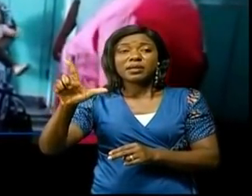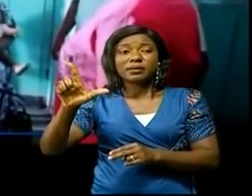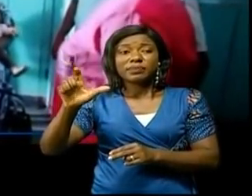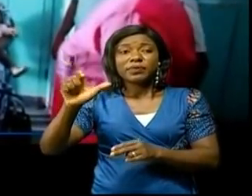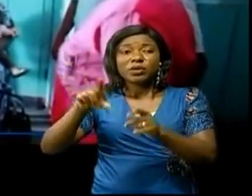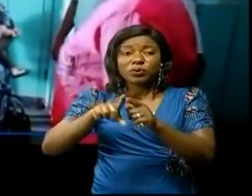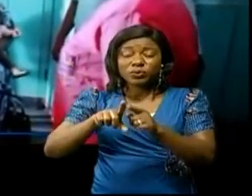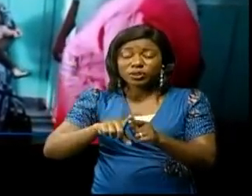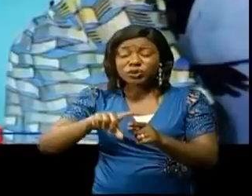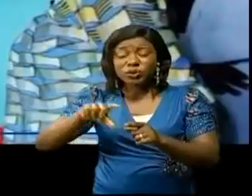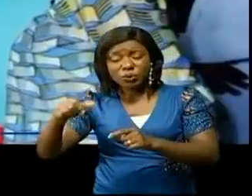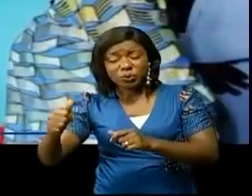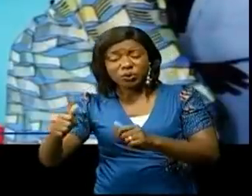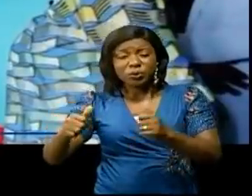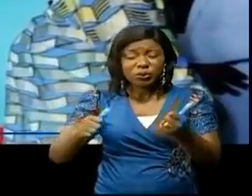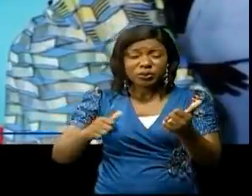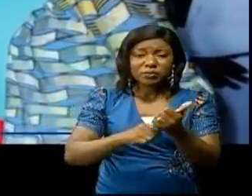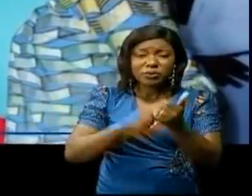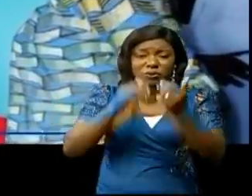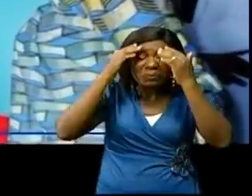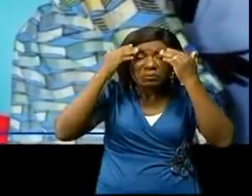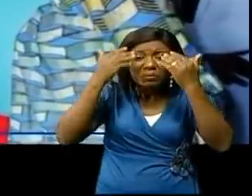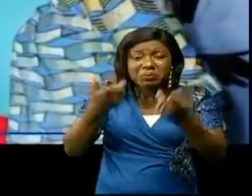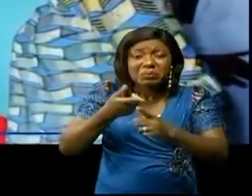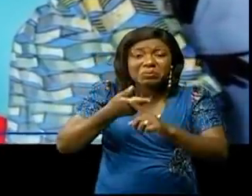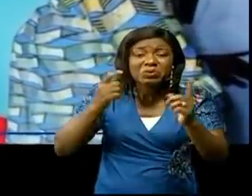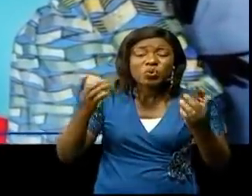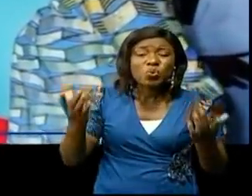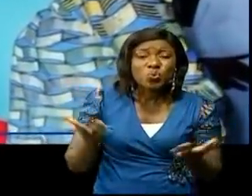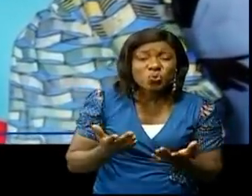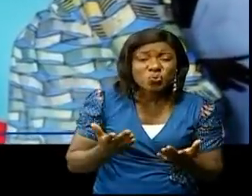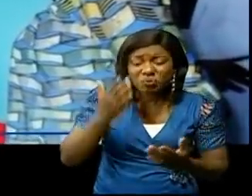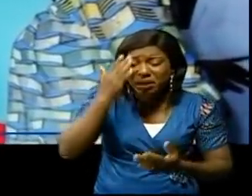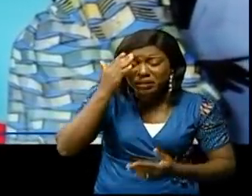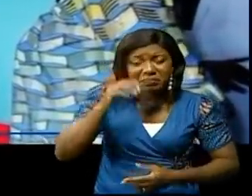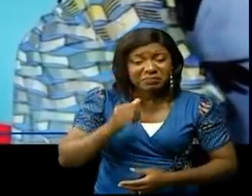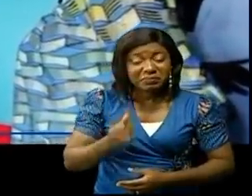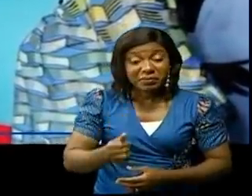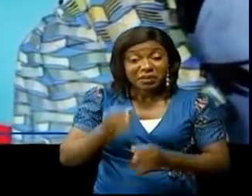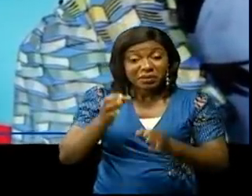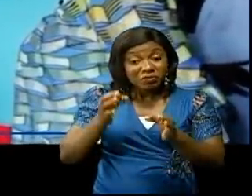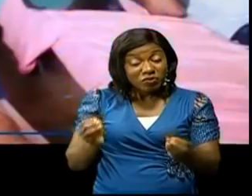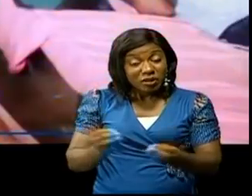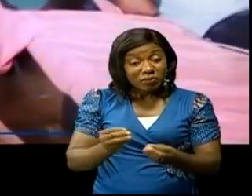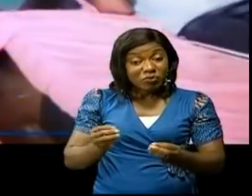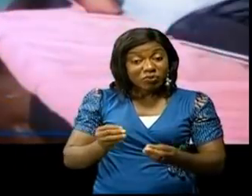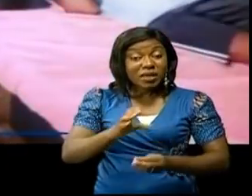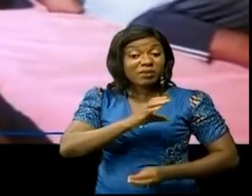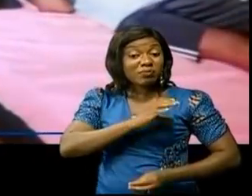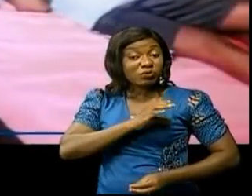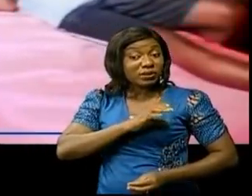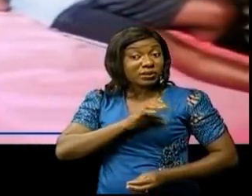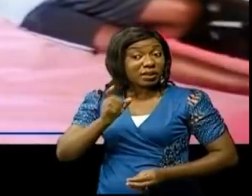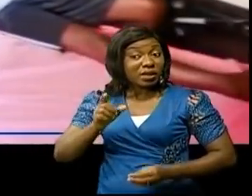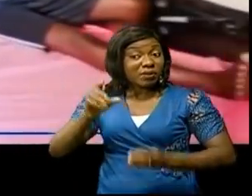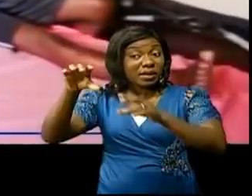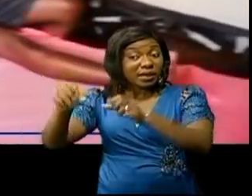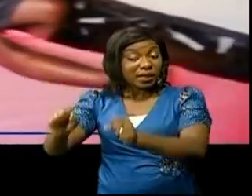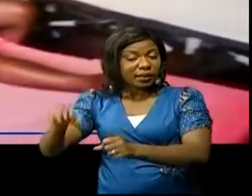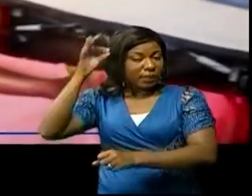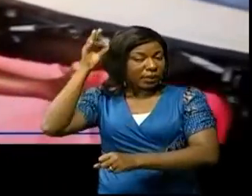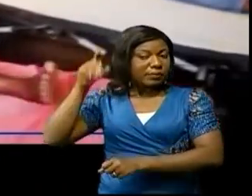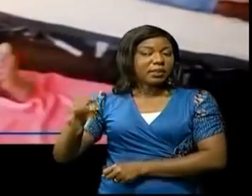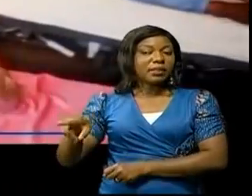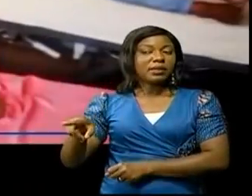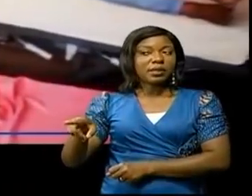parmi eux, des policiers. Ils ont été évacués vers Mbujimaï pour des soins appropriés. L'un d'eux parle des affres et de la provenance de cette